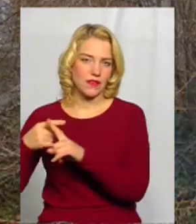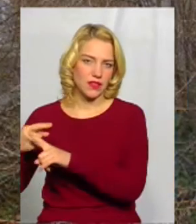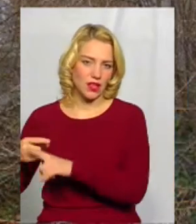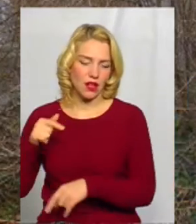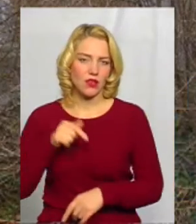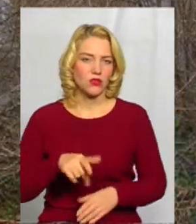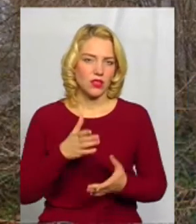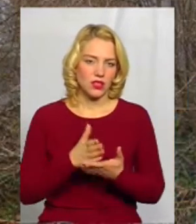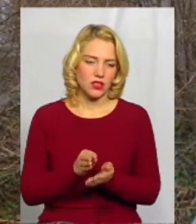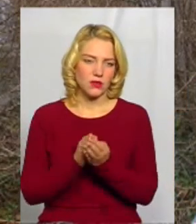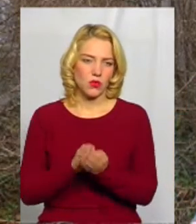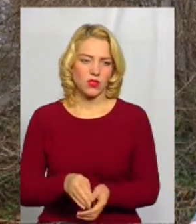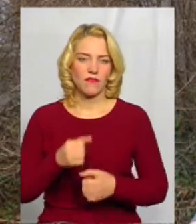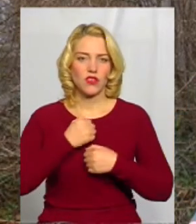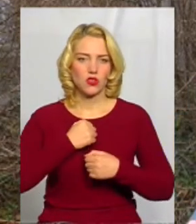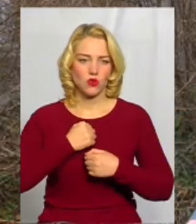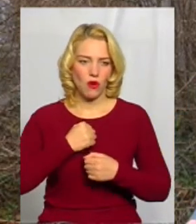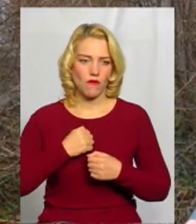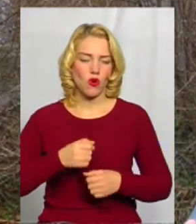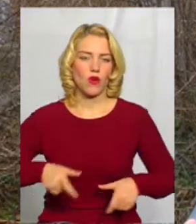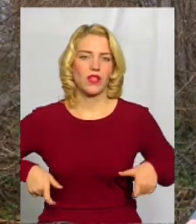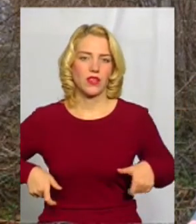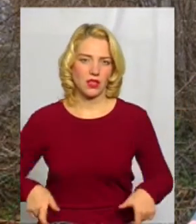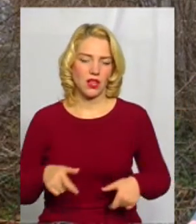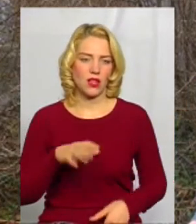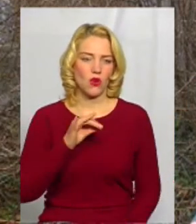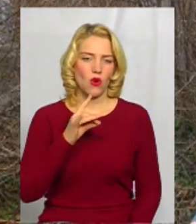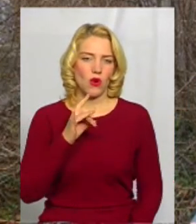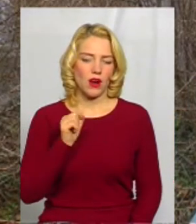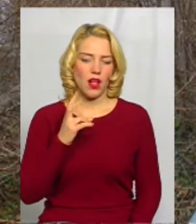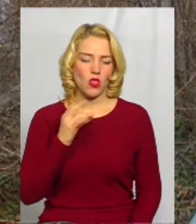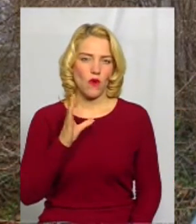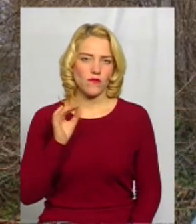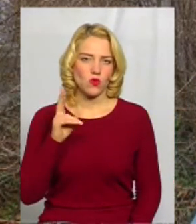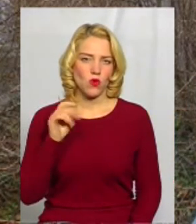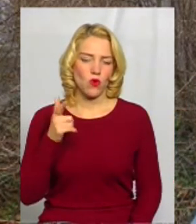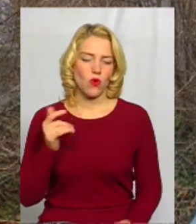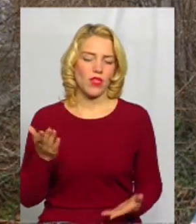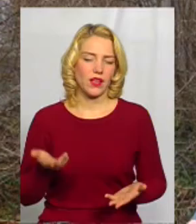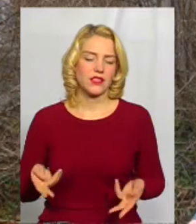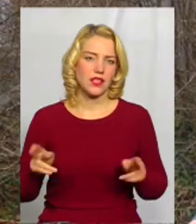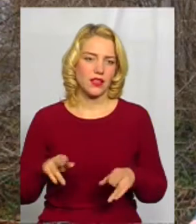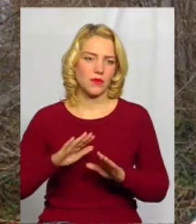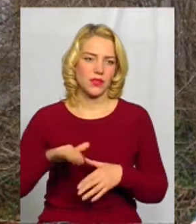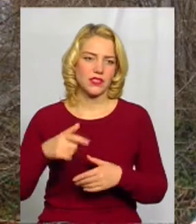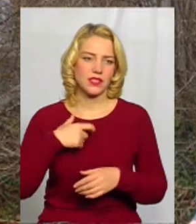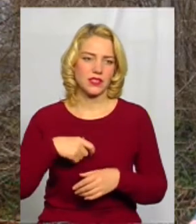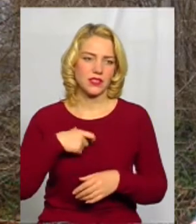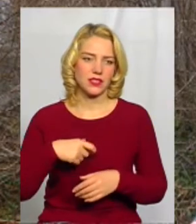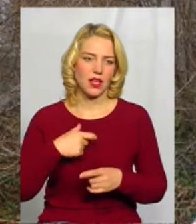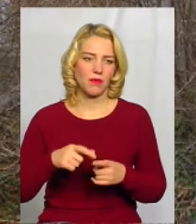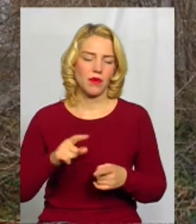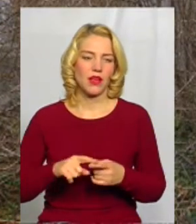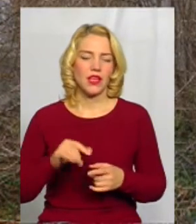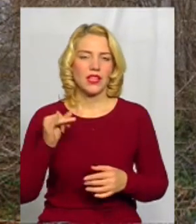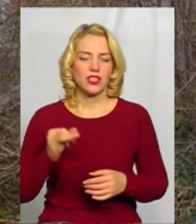такого військового генерала Орановського, який залишив після себе очерк історичний, опису